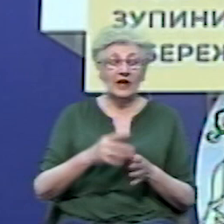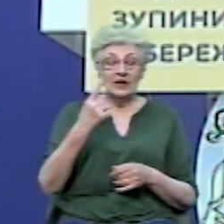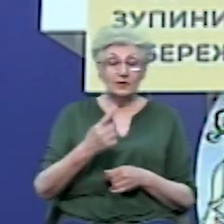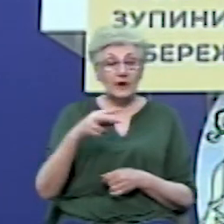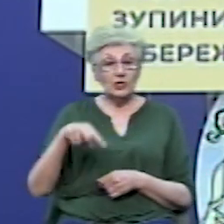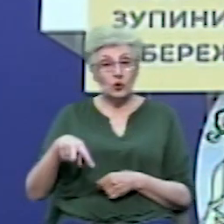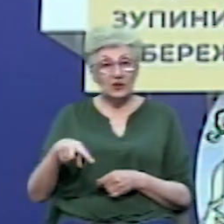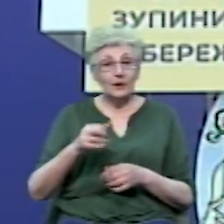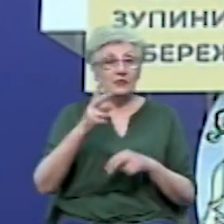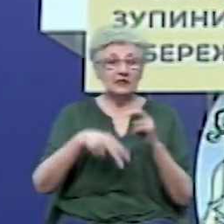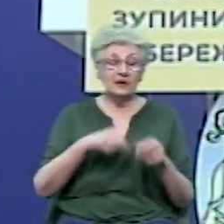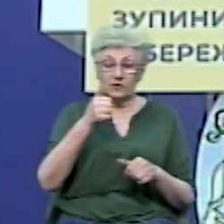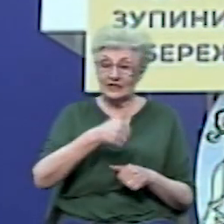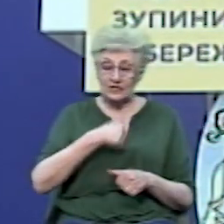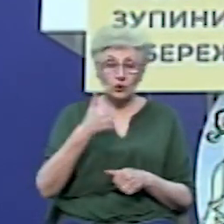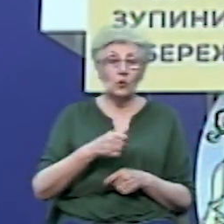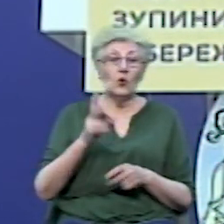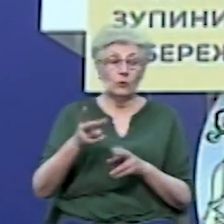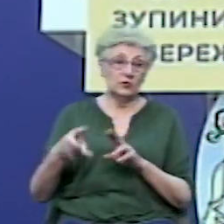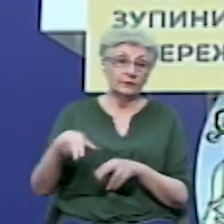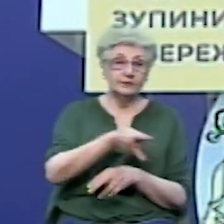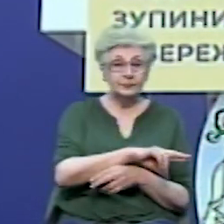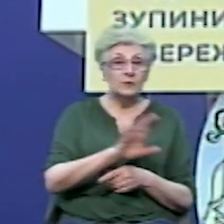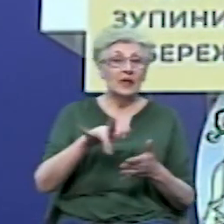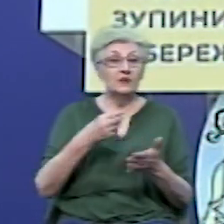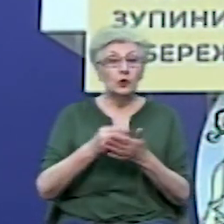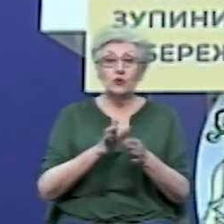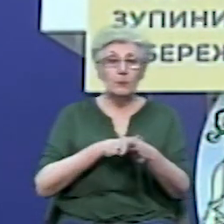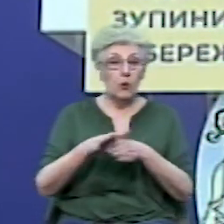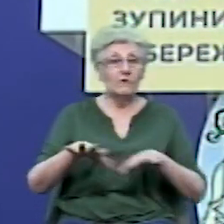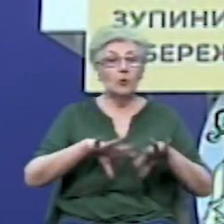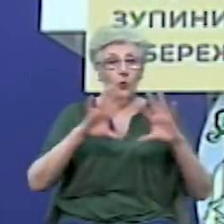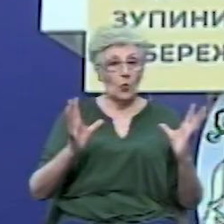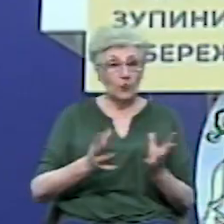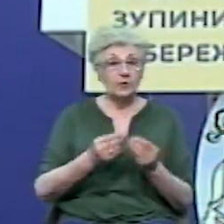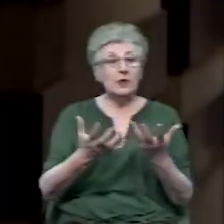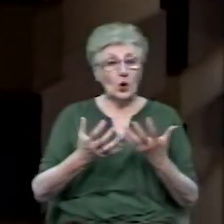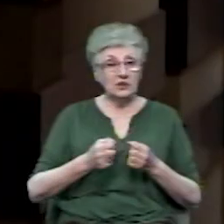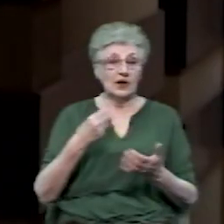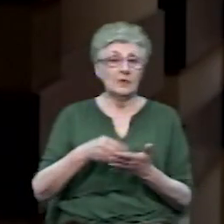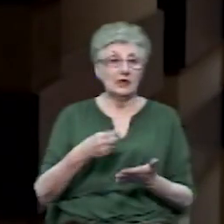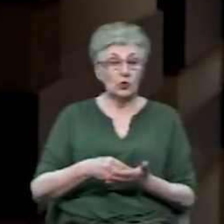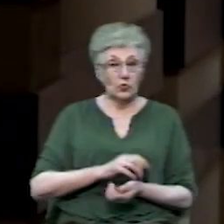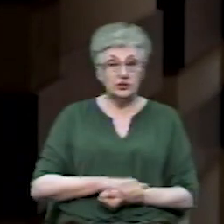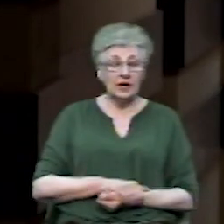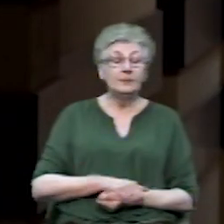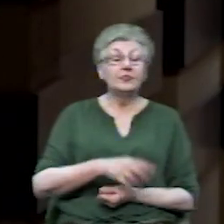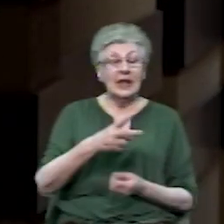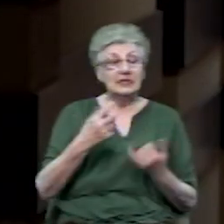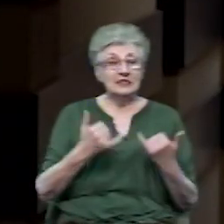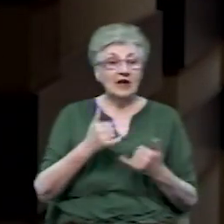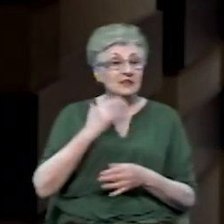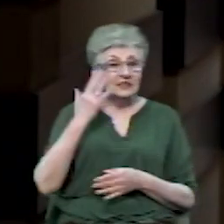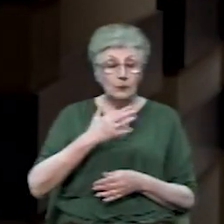кінцем року, для того, щоб вони в повному обсязі отримали всі кошти. Наразі на Буковині жоден